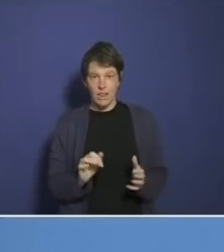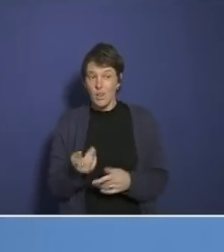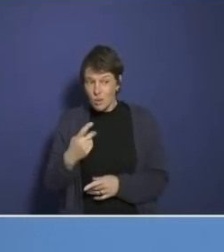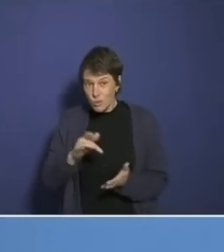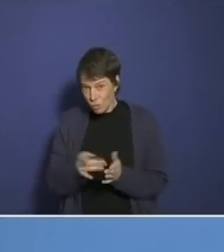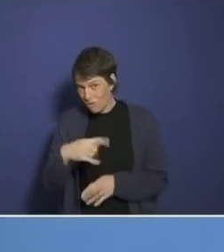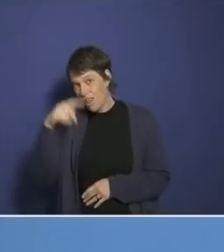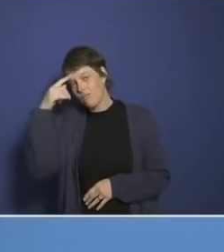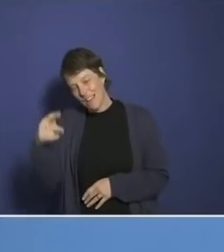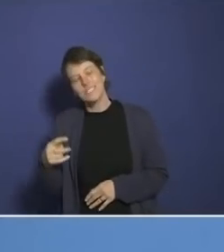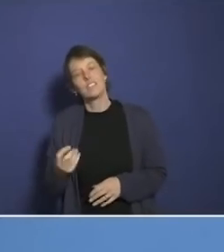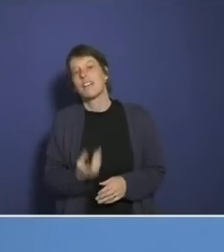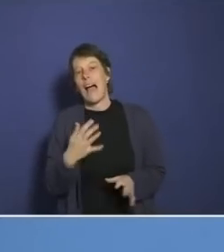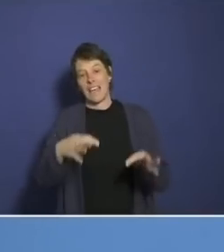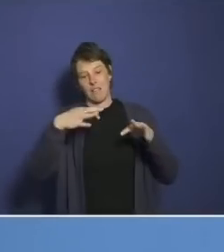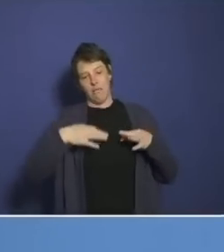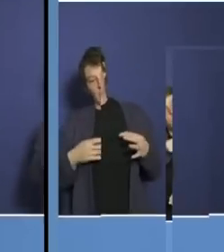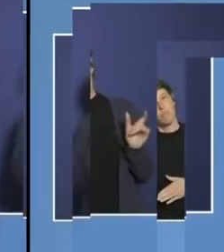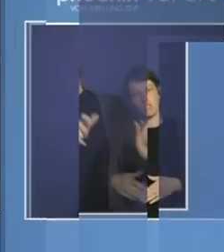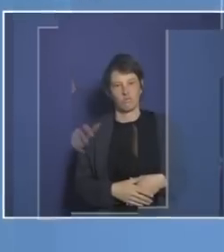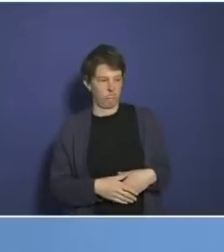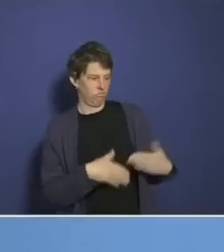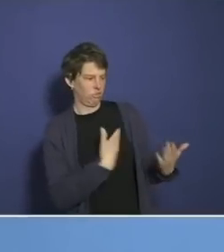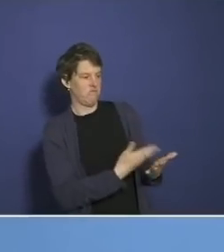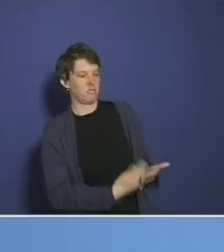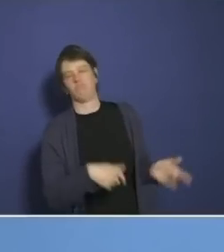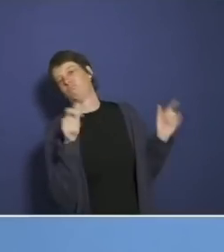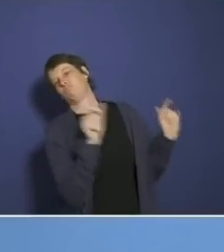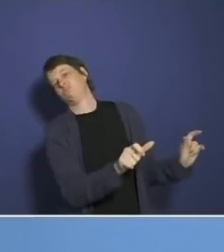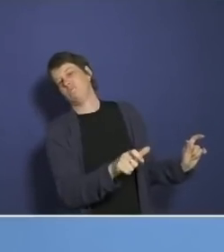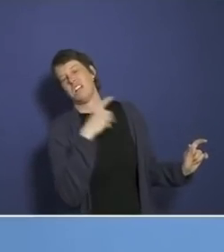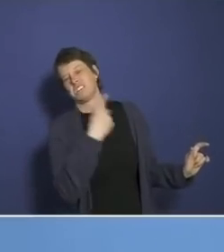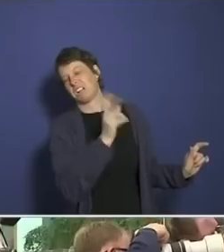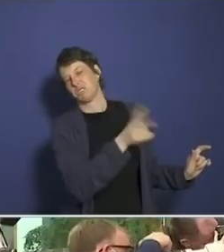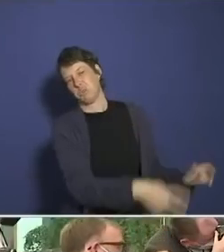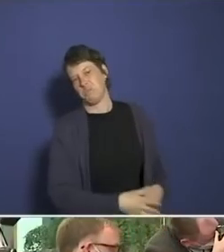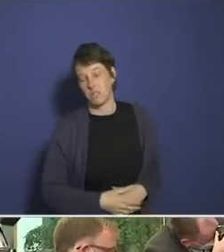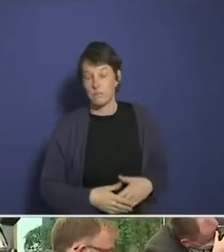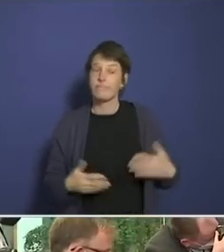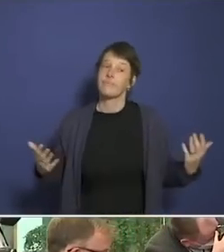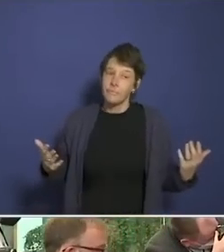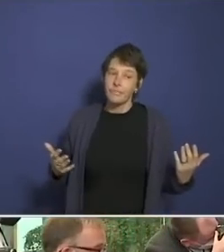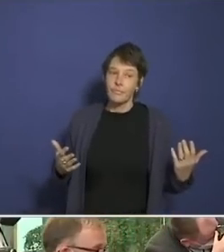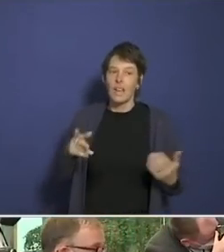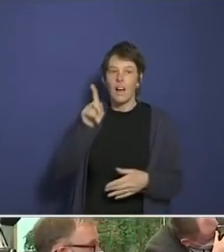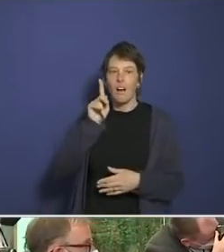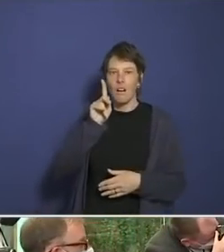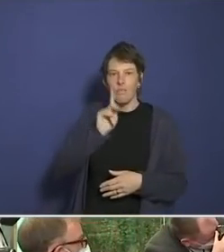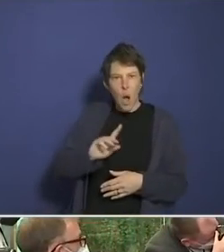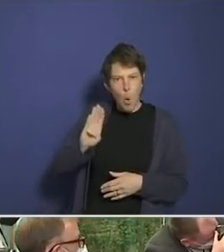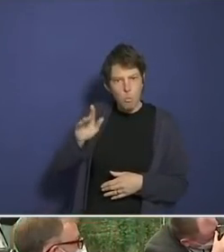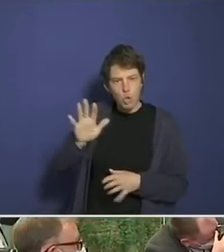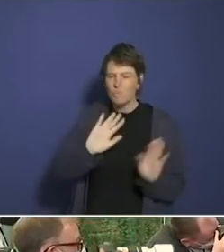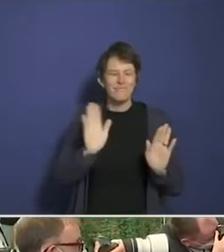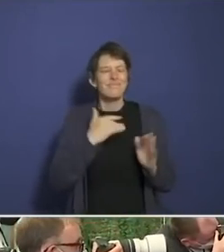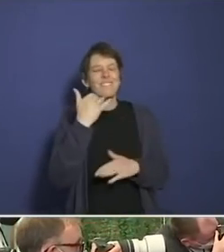nicht immer vor Infektion, vor Ansteckung schützen. Frau Buschow von EPI. Achso, pardon. Eine